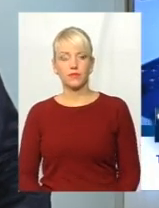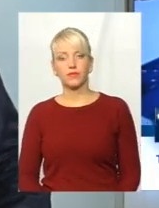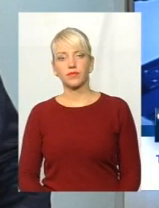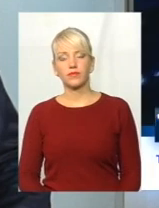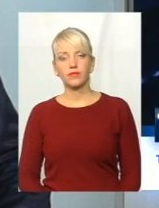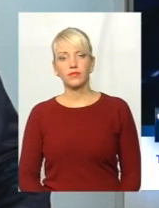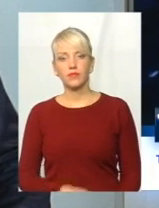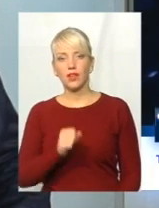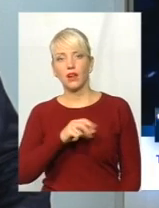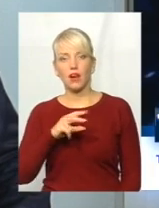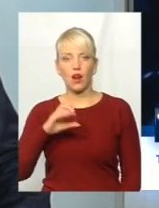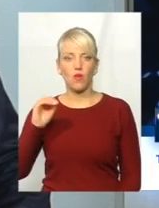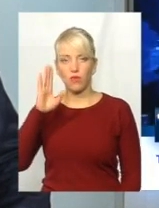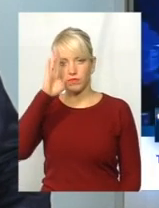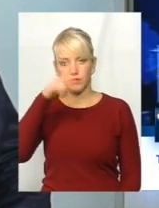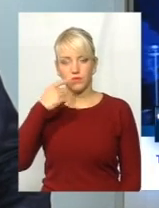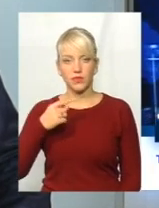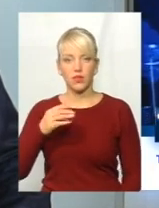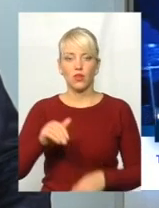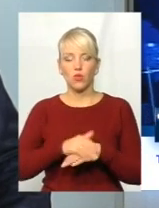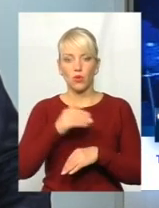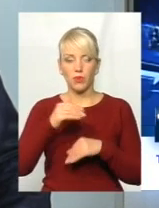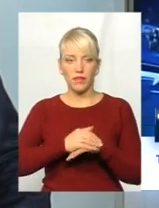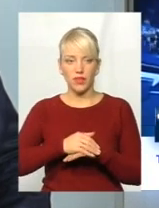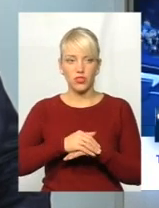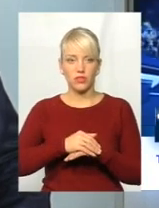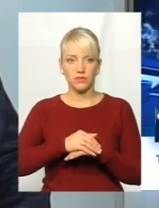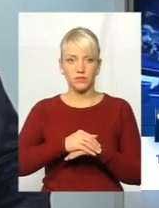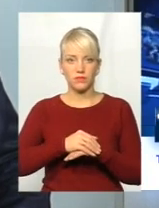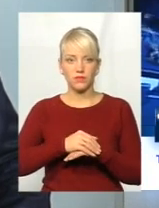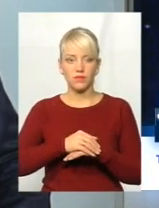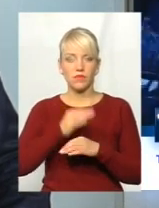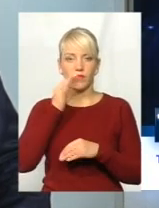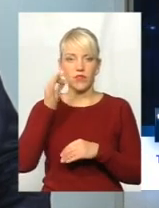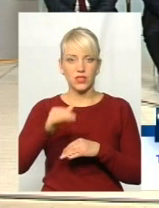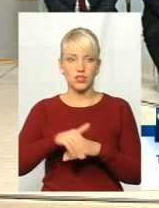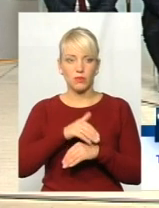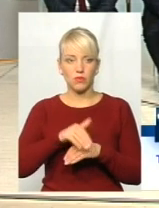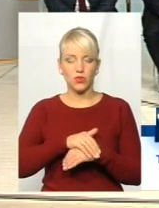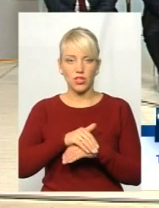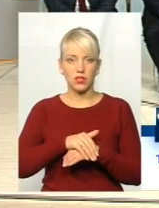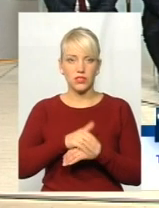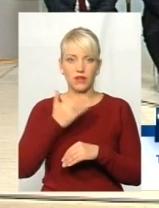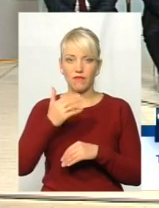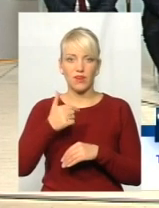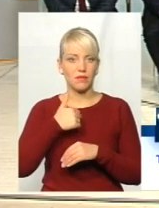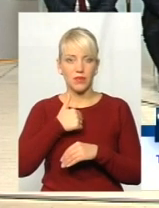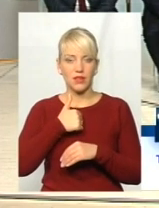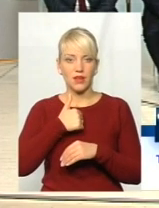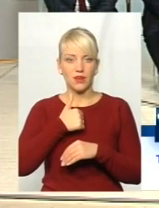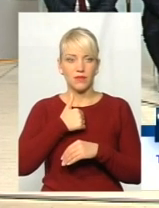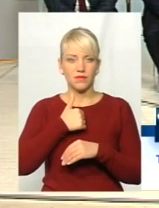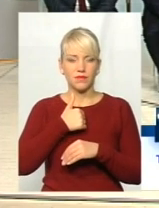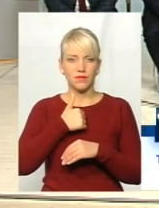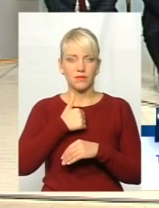Ми чуємо вас говорити. Добрый вечір. Добрый вечір. Скажіть, будь ласка, мене не однов меня